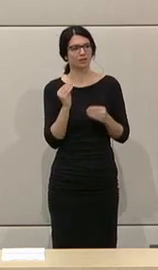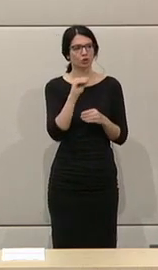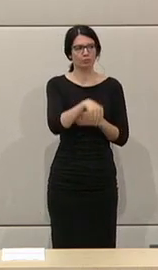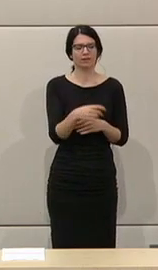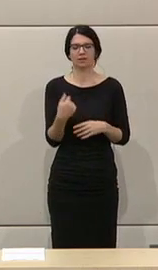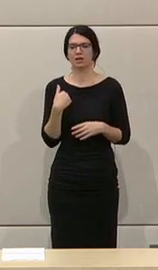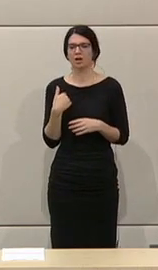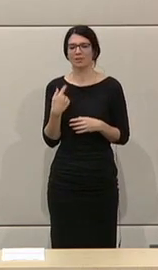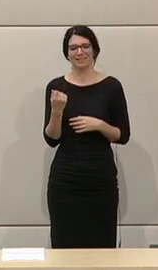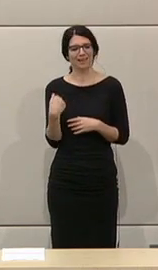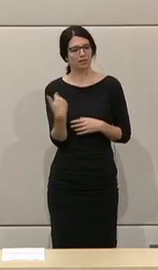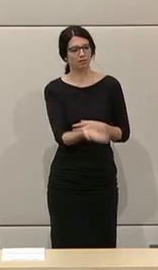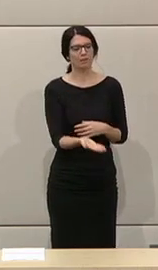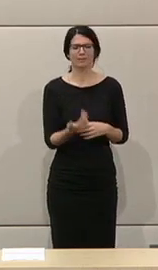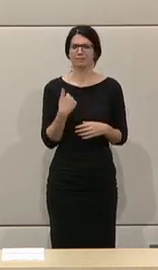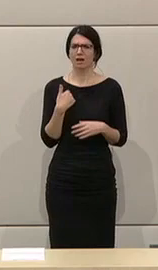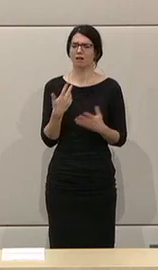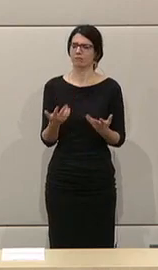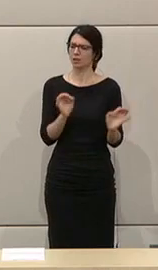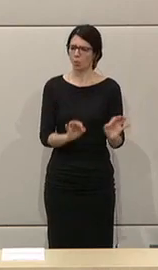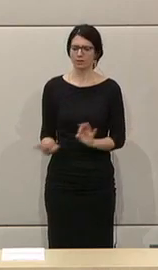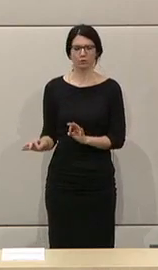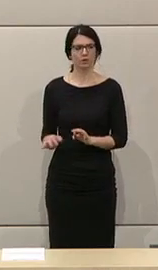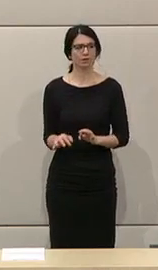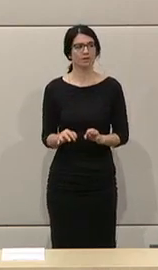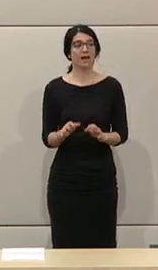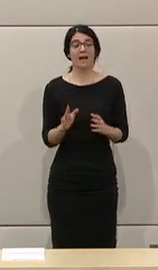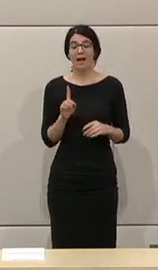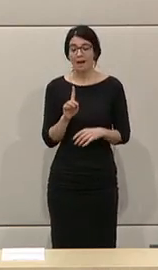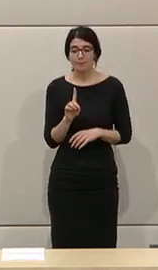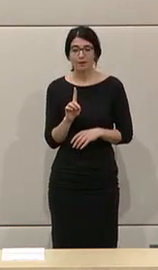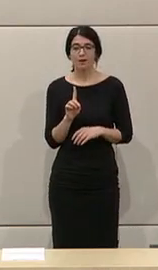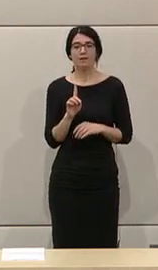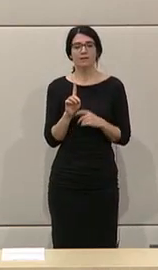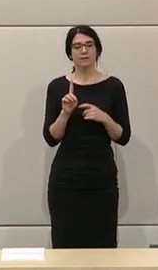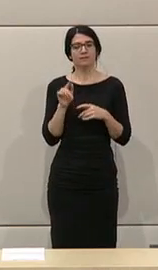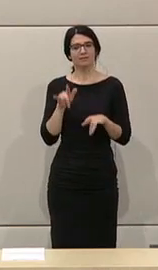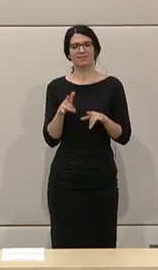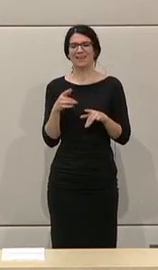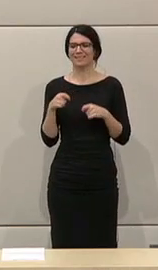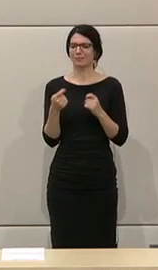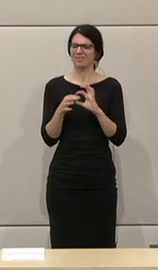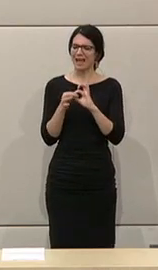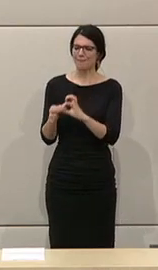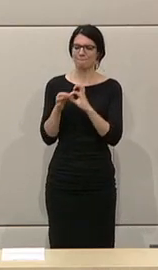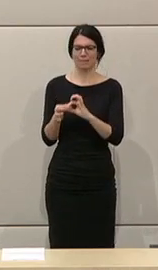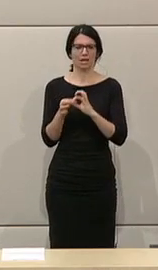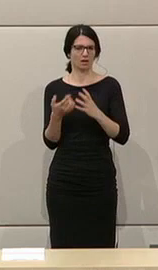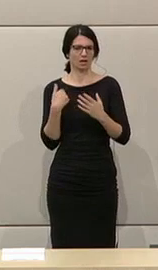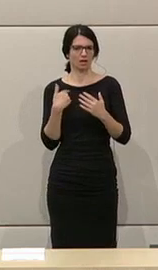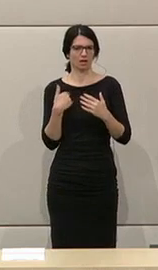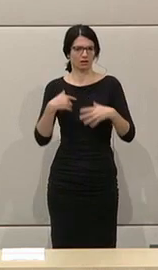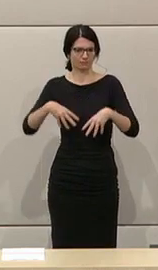sie schauen schlecht aus und dann kriegen sie auch Geld. Das ist ja alles in Ordnung. Aber es geht ja darum, ob es hier Abhängigkeiten gibt. Und die